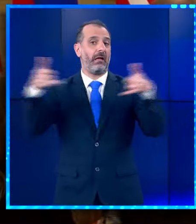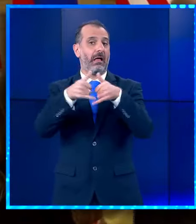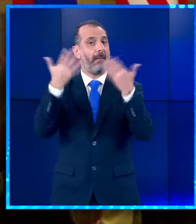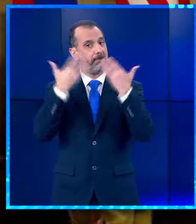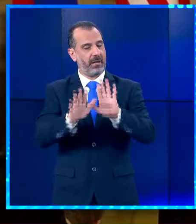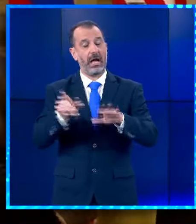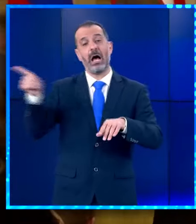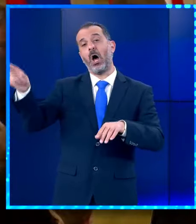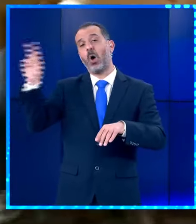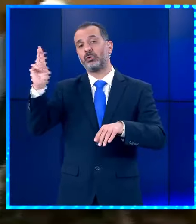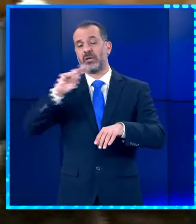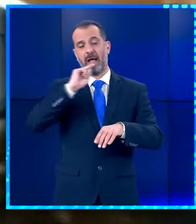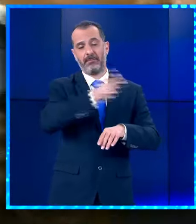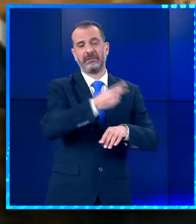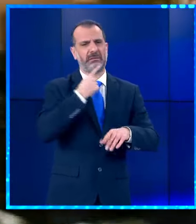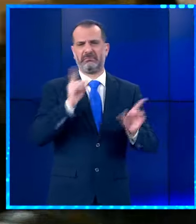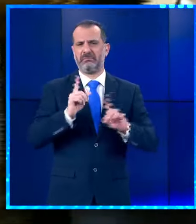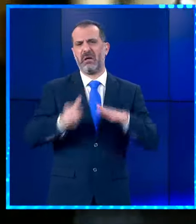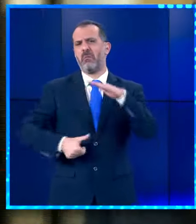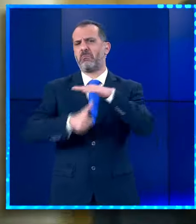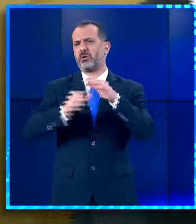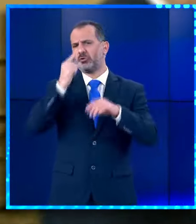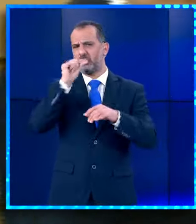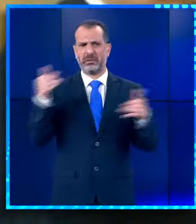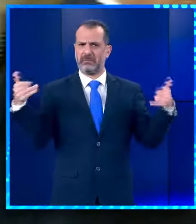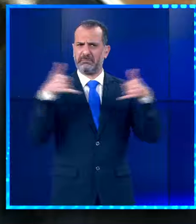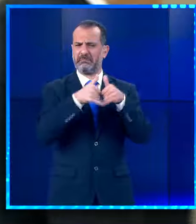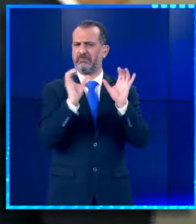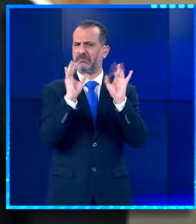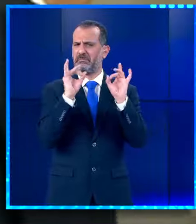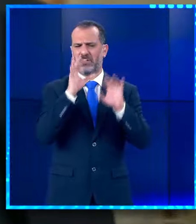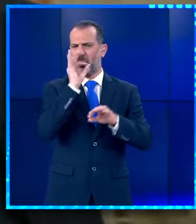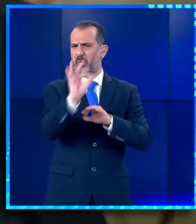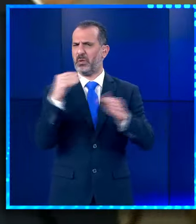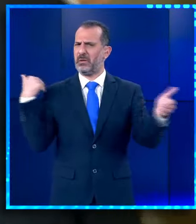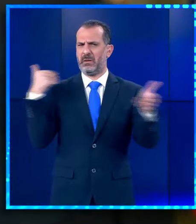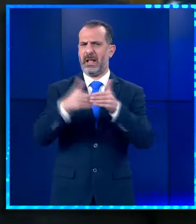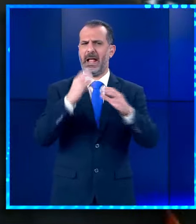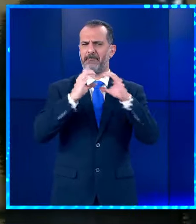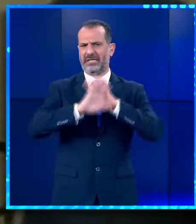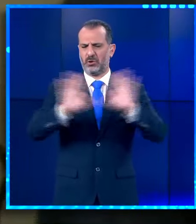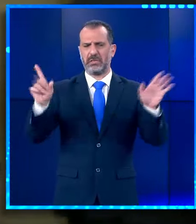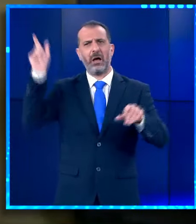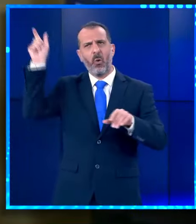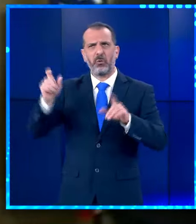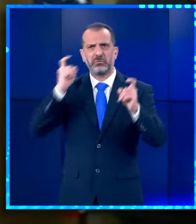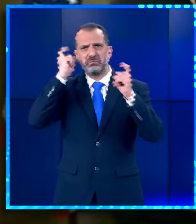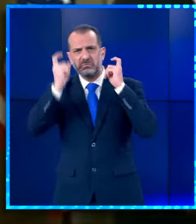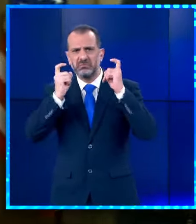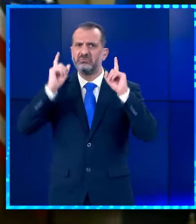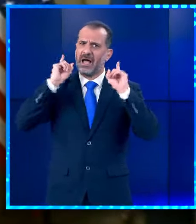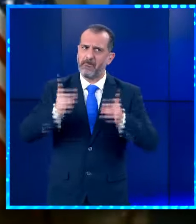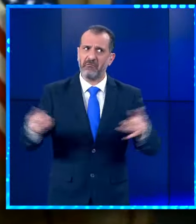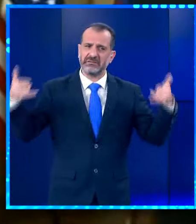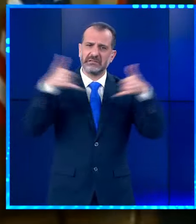επικοινωνία με το Ρώσο πρόεδρο Βλάντιμιρ Πούτιν τις τελευταίες ημέρες. Είπε πως ο Πούτιν δεν έχει ακόμα συγκεκριμένα σχέδια να μιλήσει με